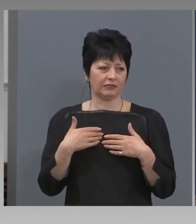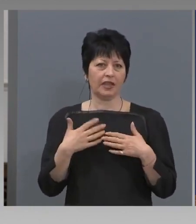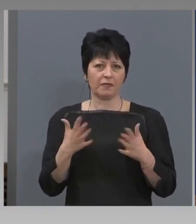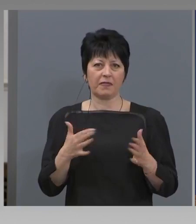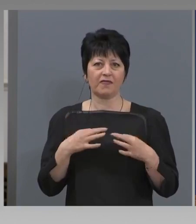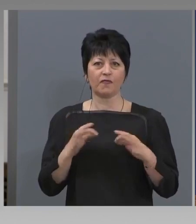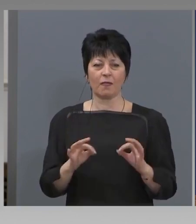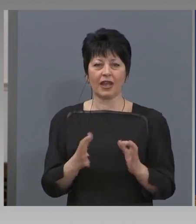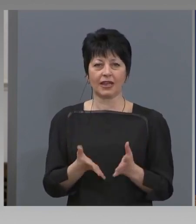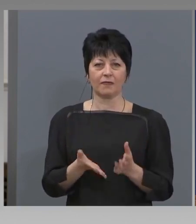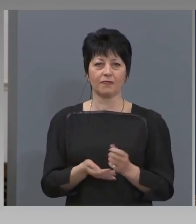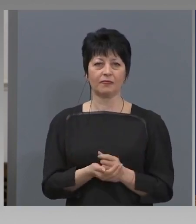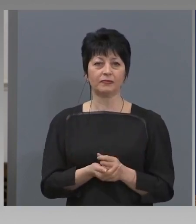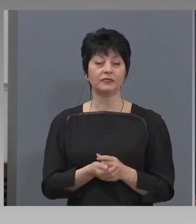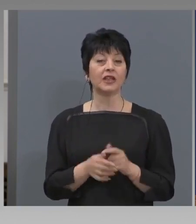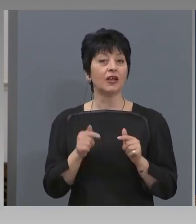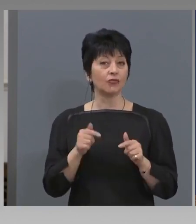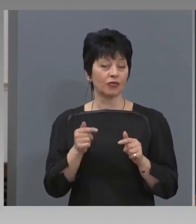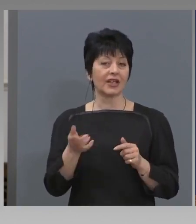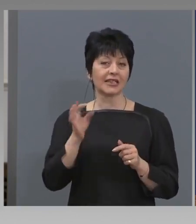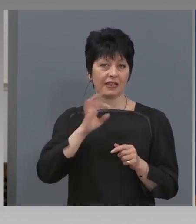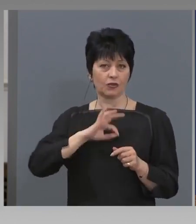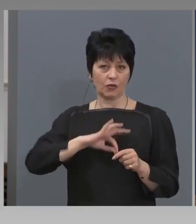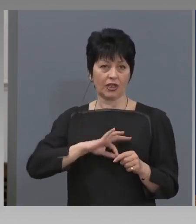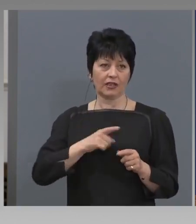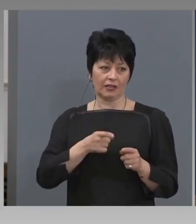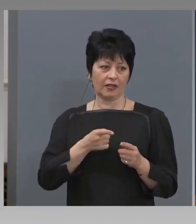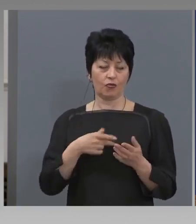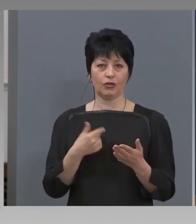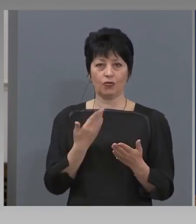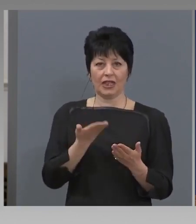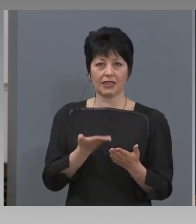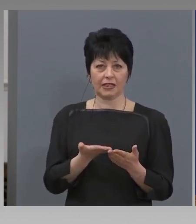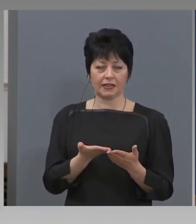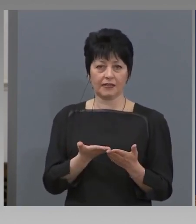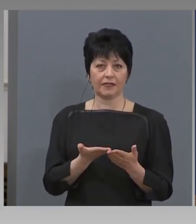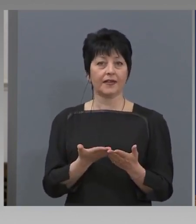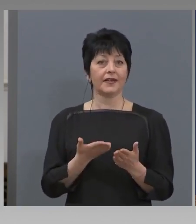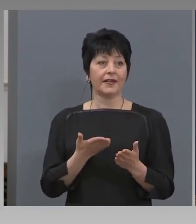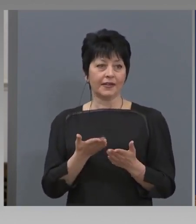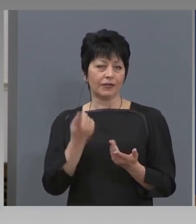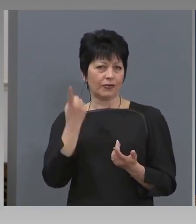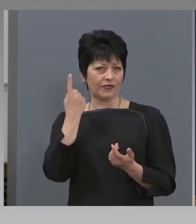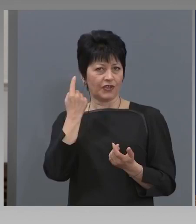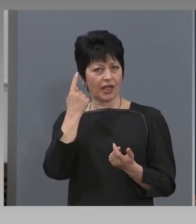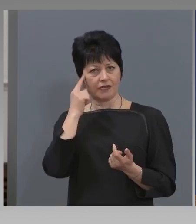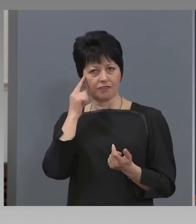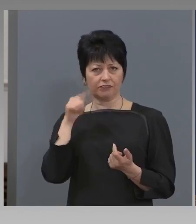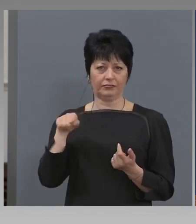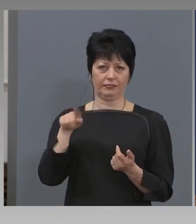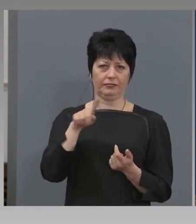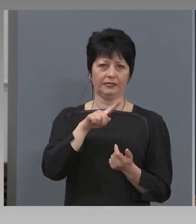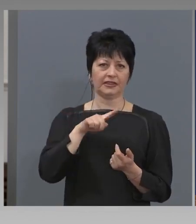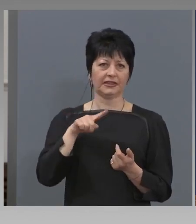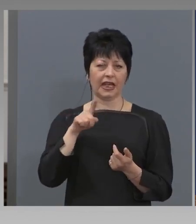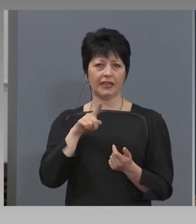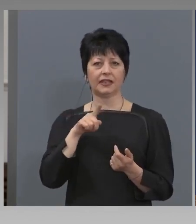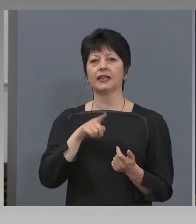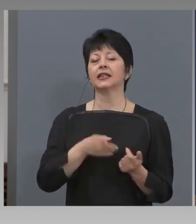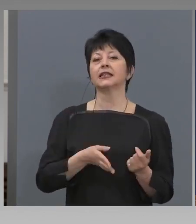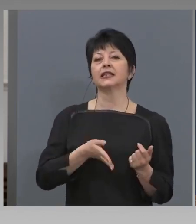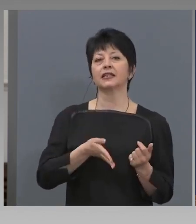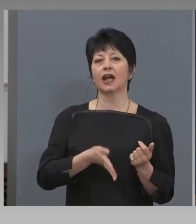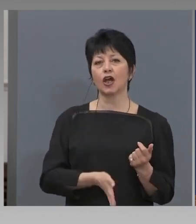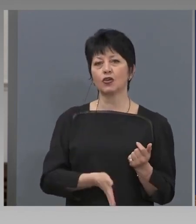това са резултатите, които излизат. Тъй като вчера, знаете, с Южна Корея